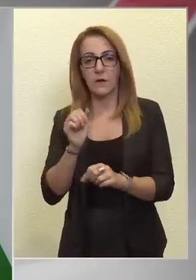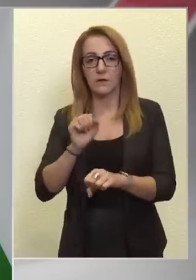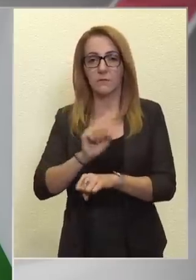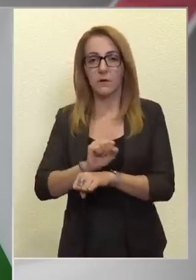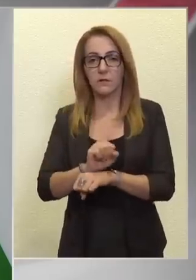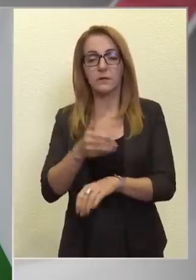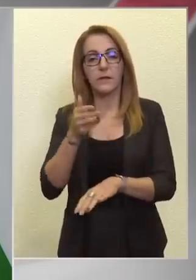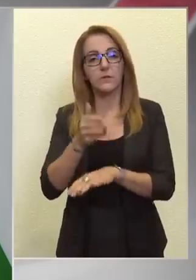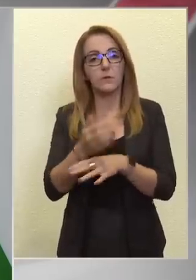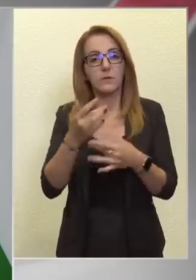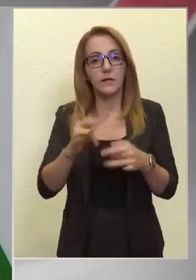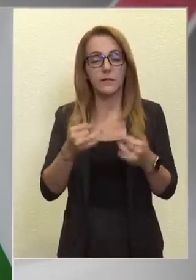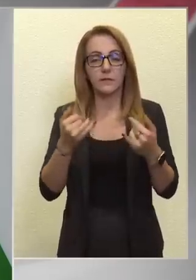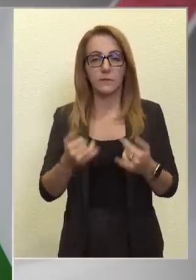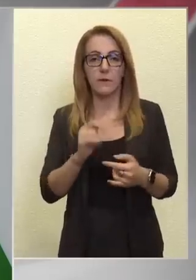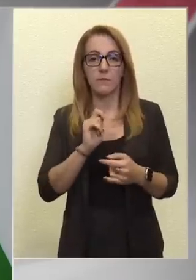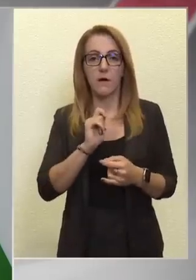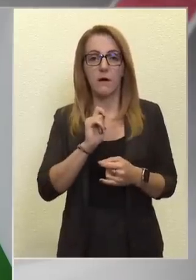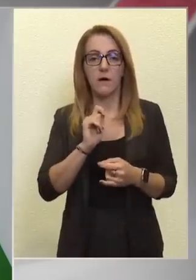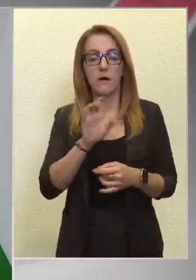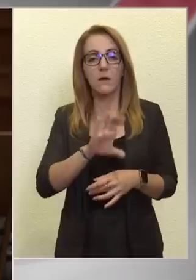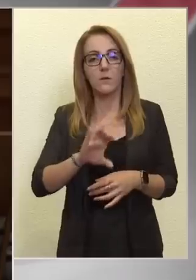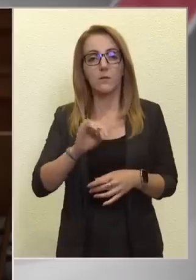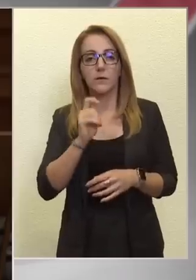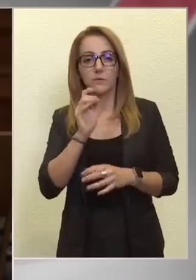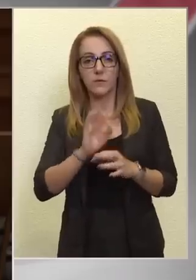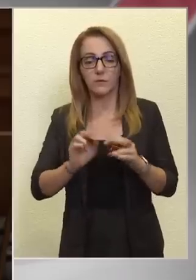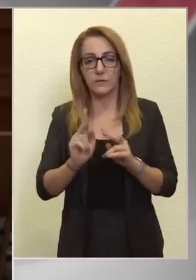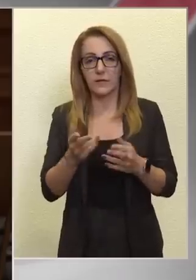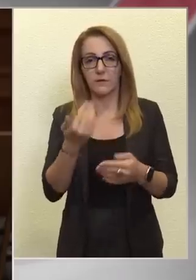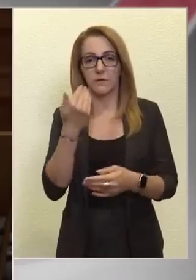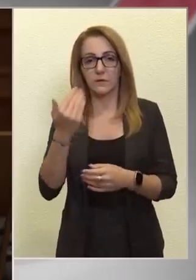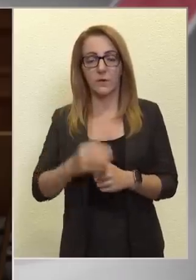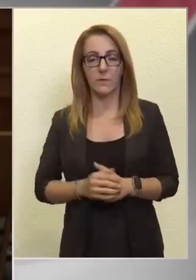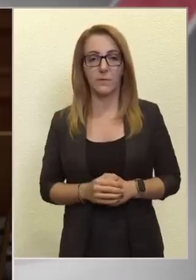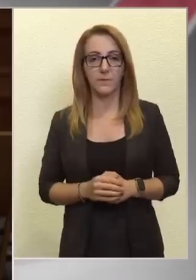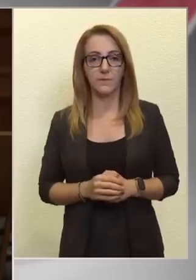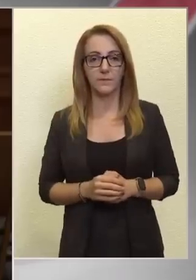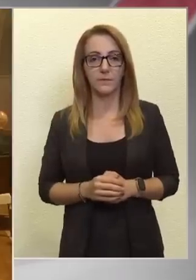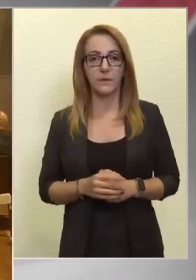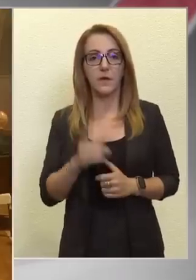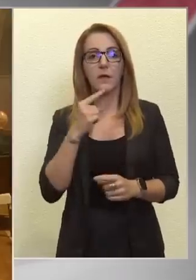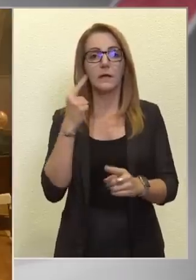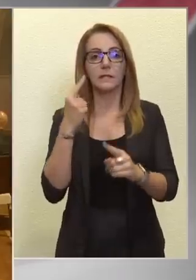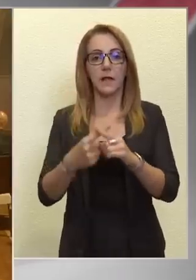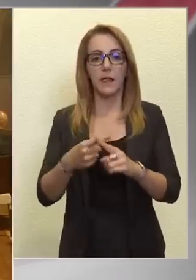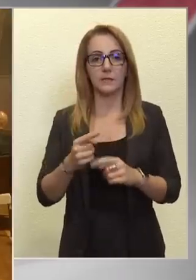ahhoz a helyzethez, amiben ma Európa és benne Magyarország is van. Köszönöm szépen. Telex.